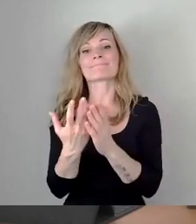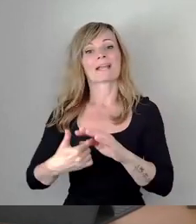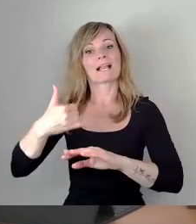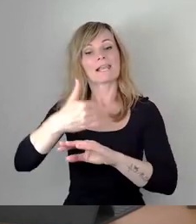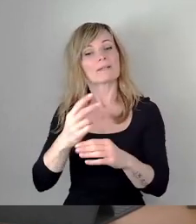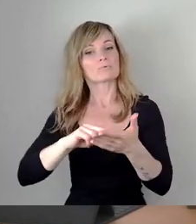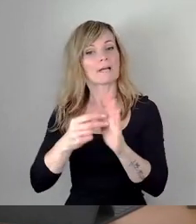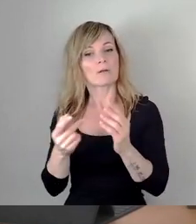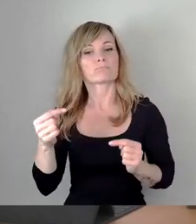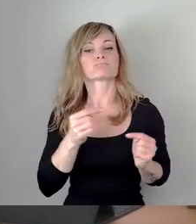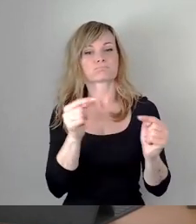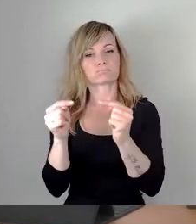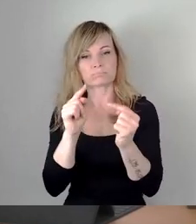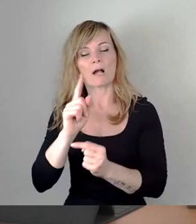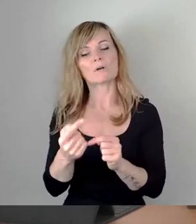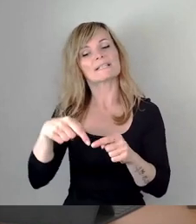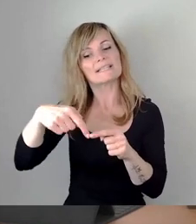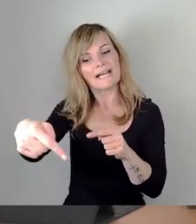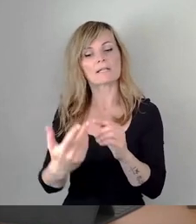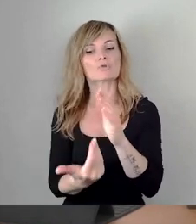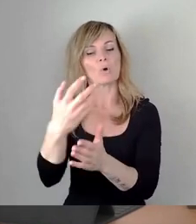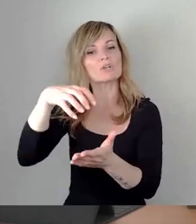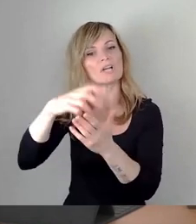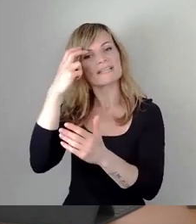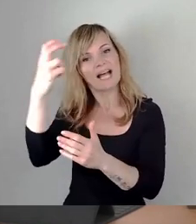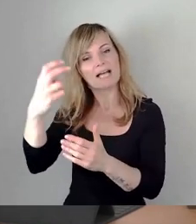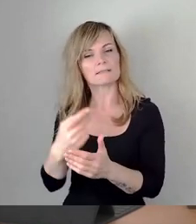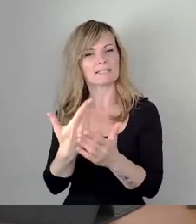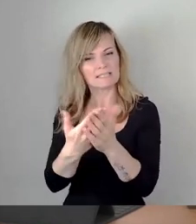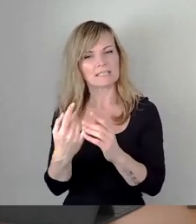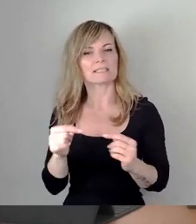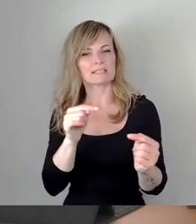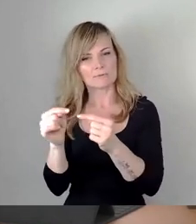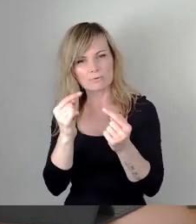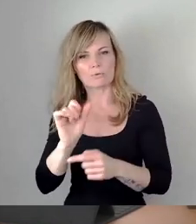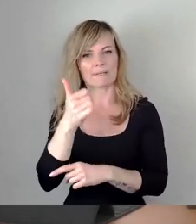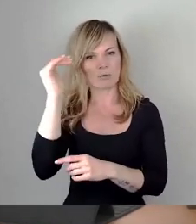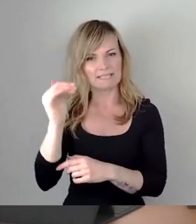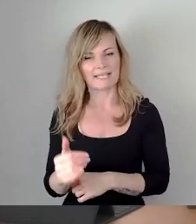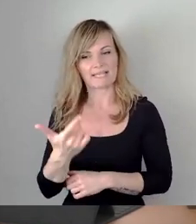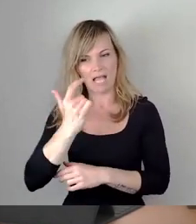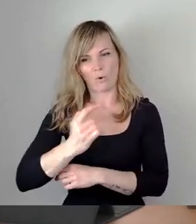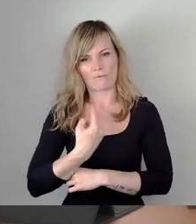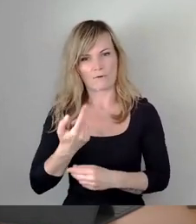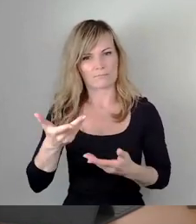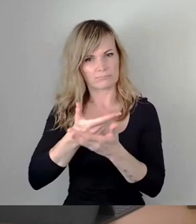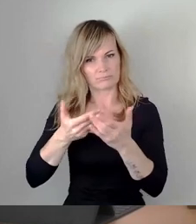dann auch die entsprechenden Prioritätendiskussionen mit uns durchzuführen hat. Denn das wird eigentlich der wesentliche